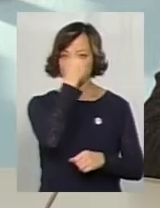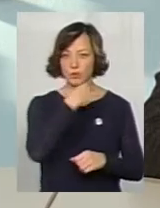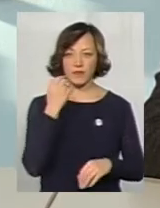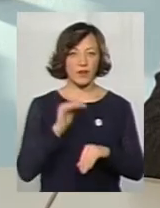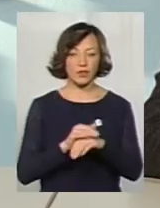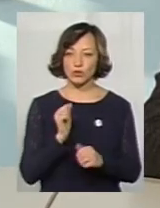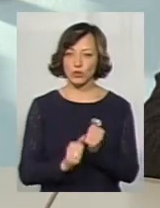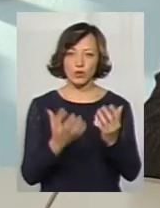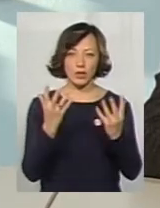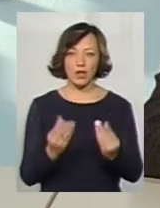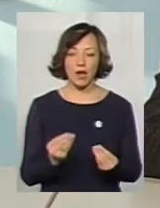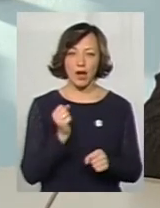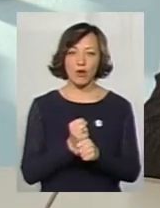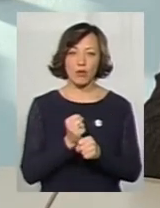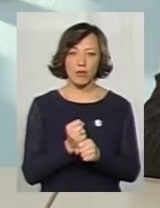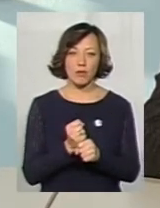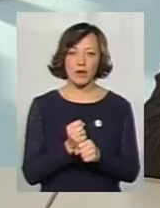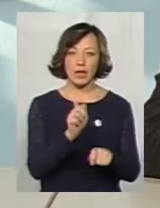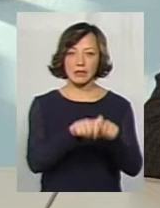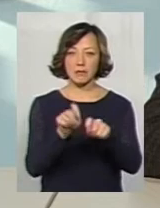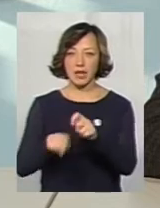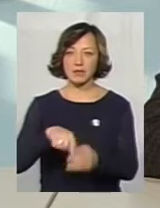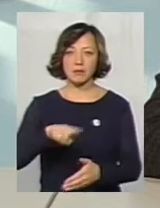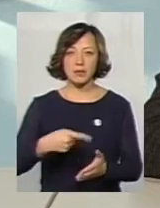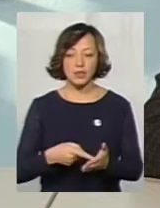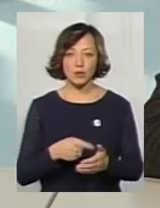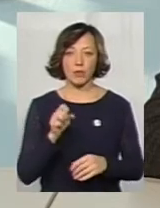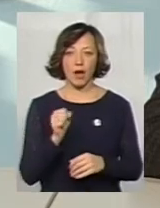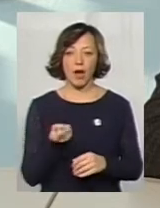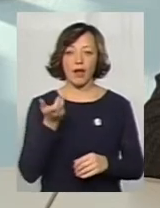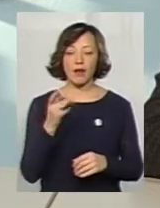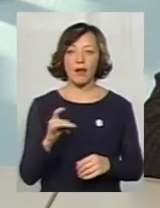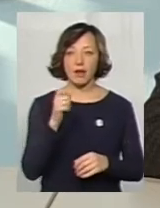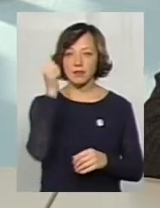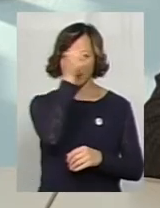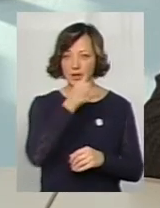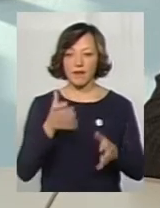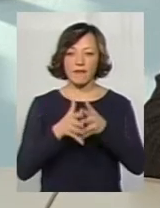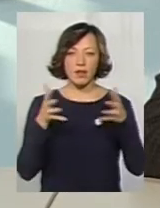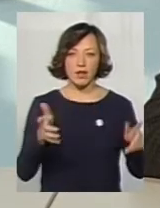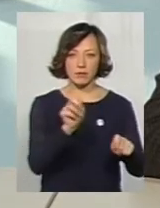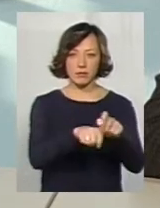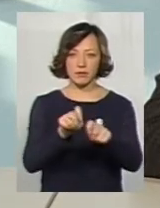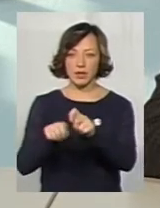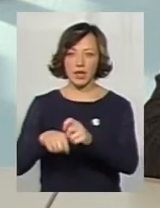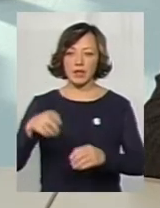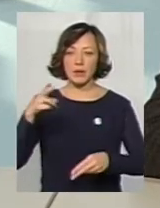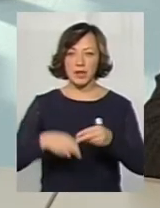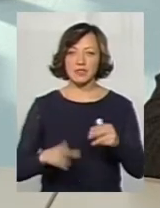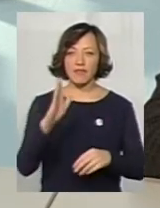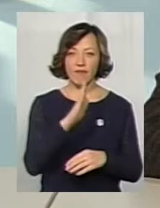фактично щодня роблю невеличкі інспекції містом, а кілька разів на рік роблю великі інспекції. Прикінці